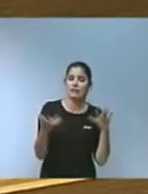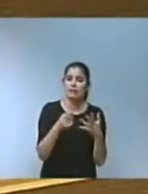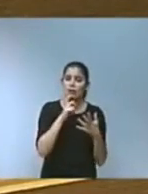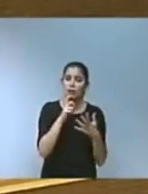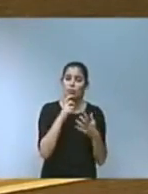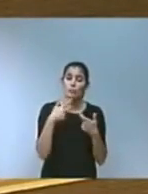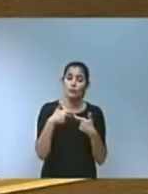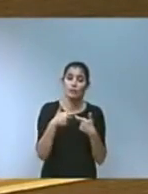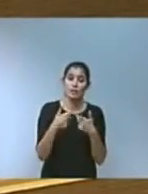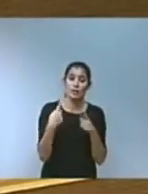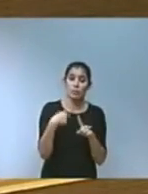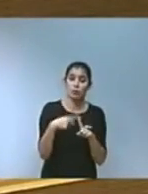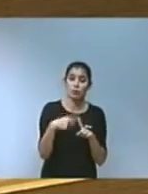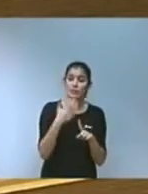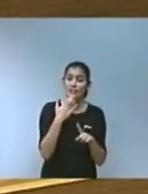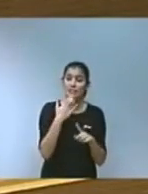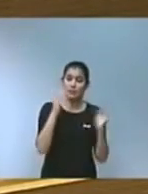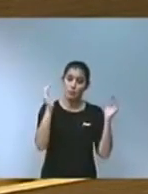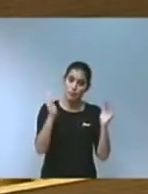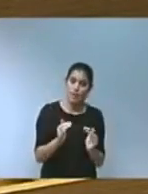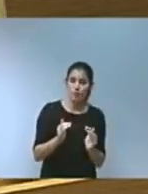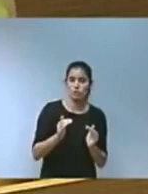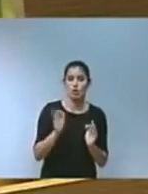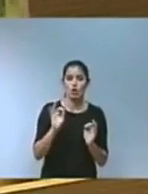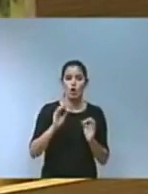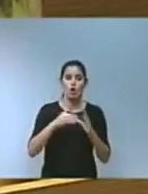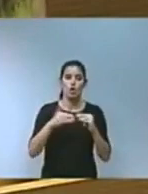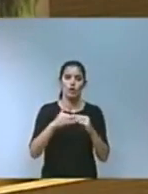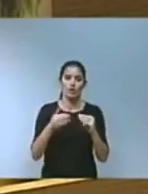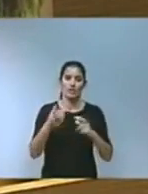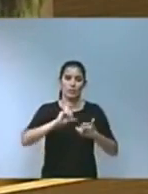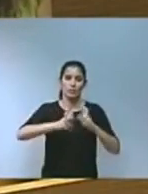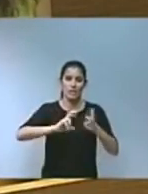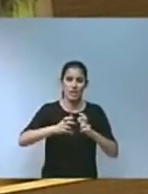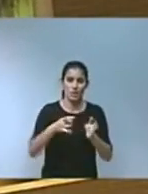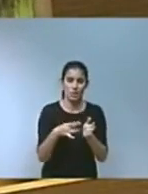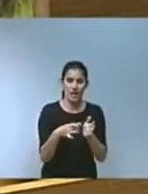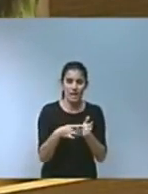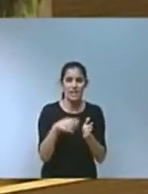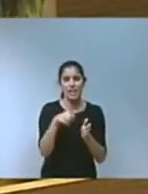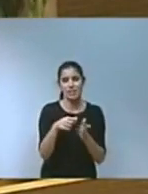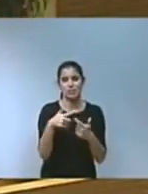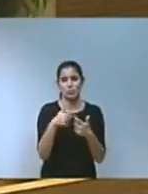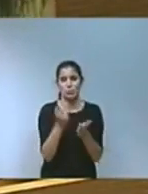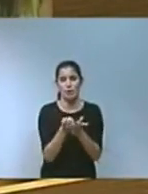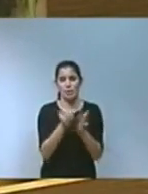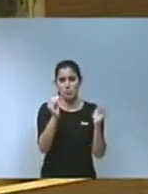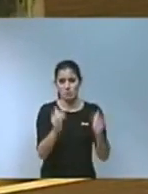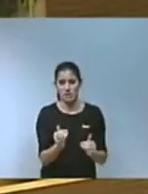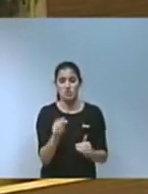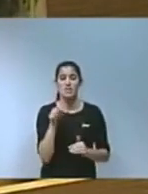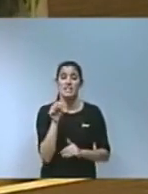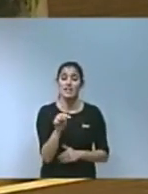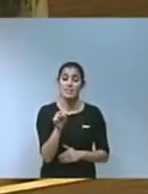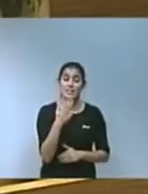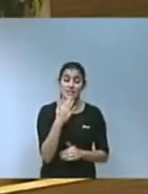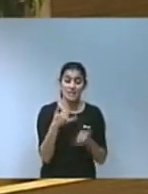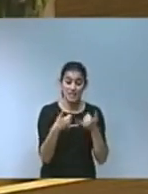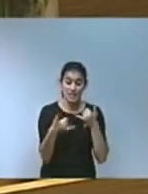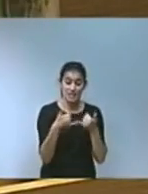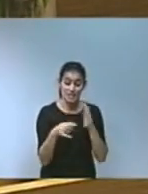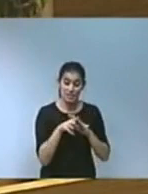positiva la reducció de la reutilització i el reciclatge de qualitat. Que aquell que actue en aquestes línies de gestió